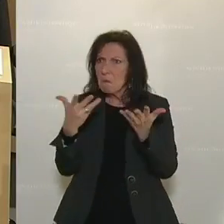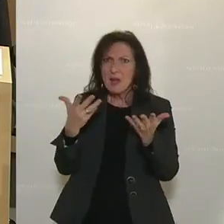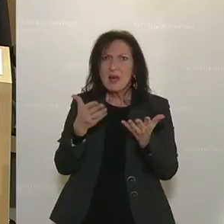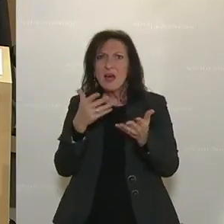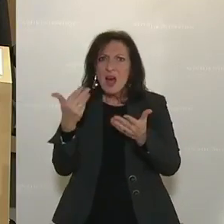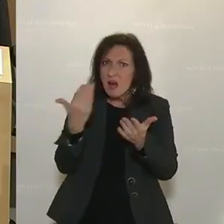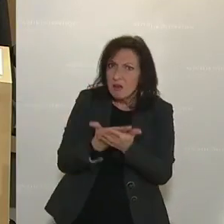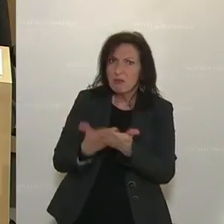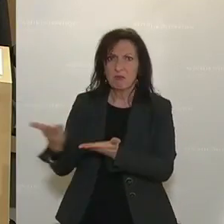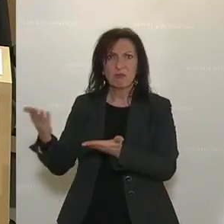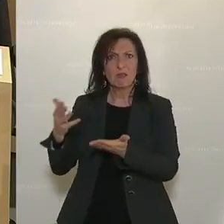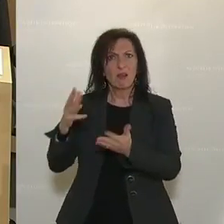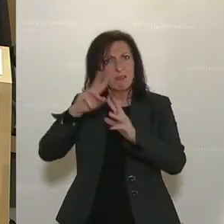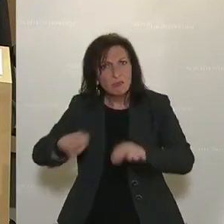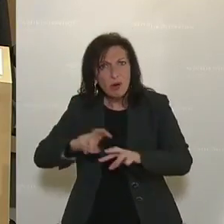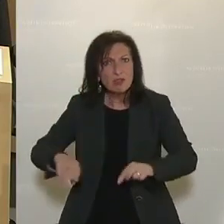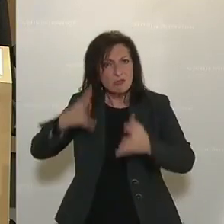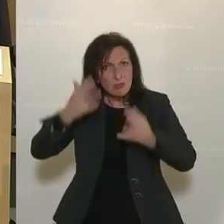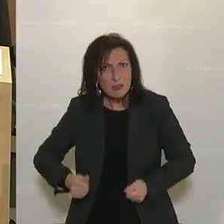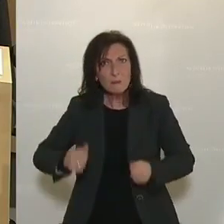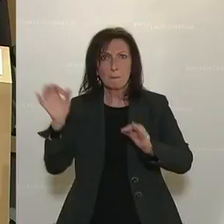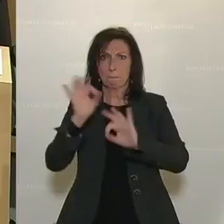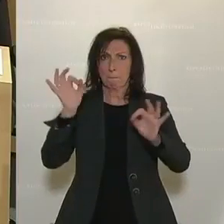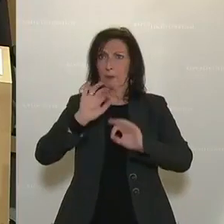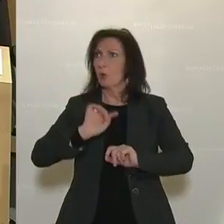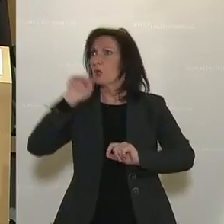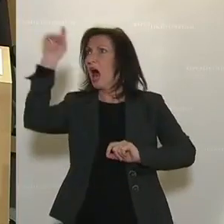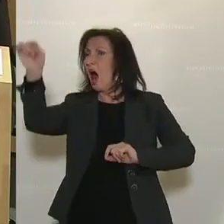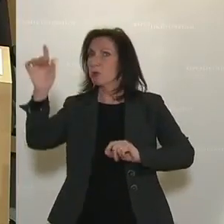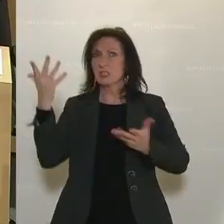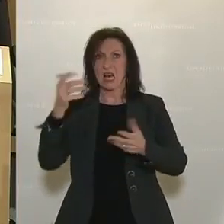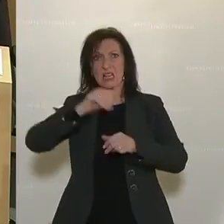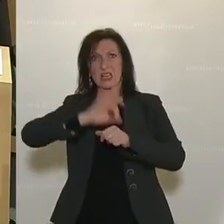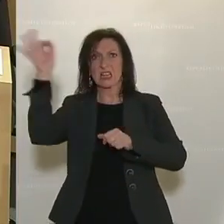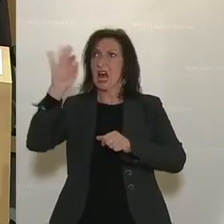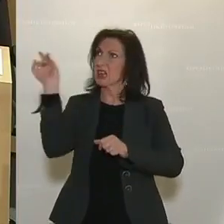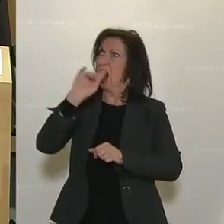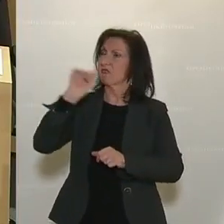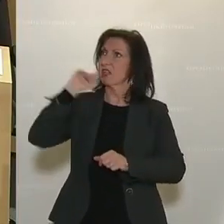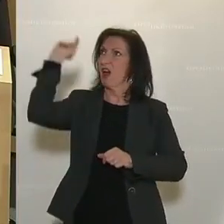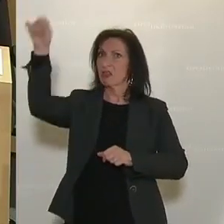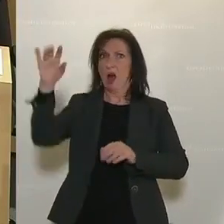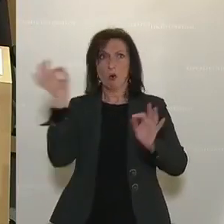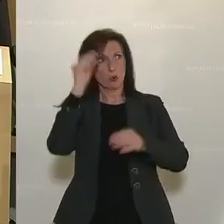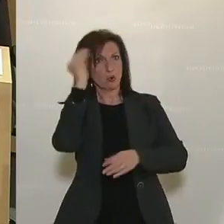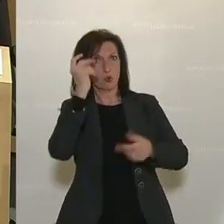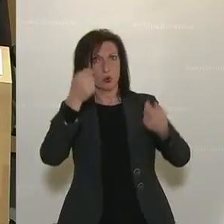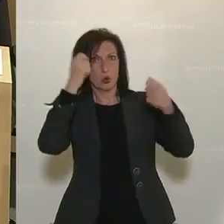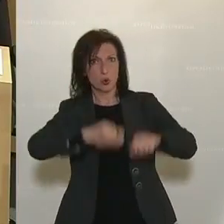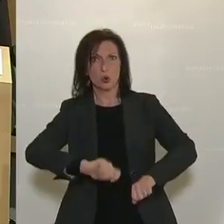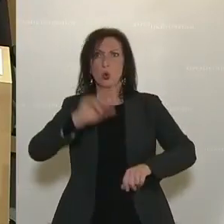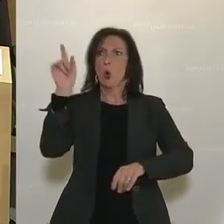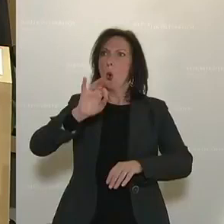Erklärung gibt es nicht. Keine Erklärung für die ganztägigen Ausgangssperren und auch keine Erklärung für sinnlose Dinge wie die FFP2